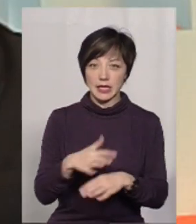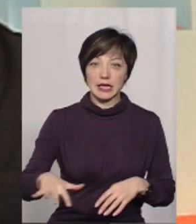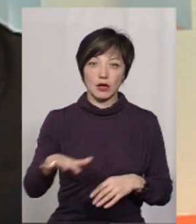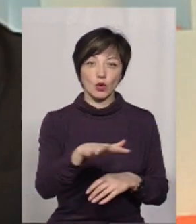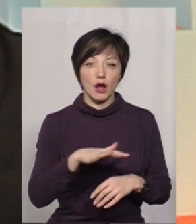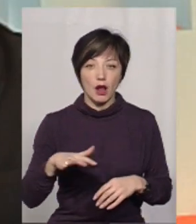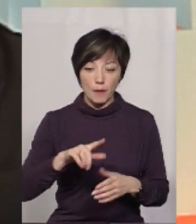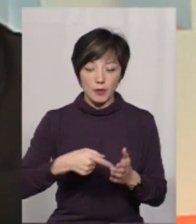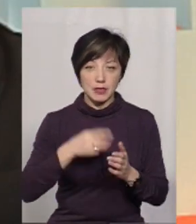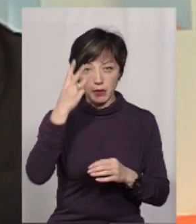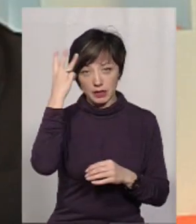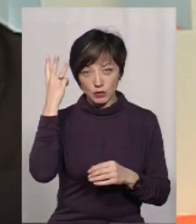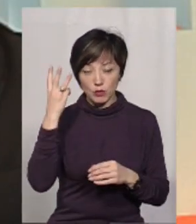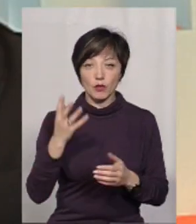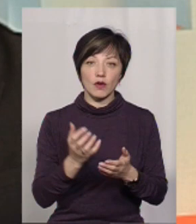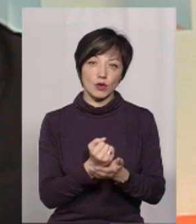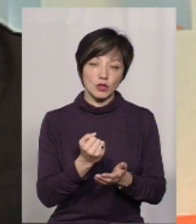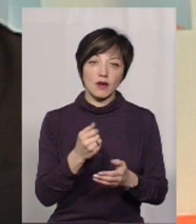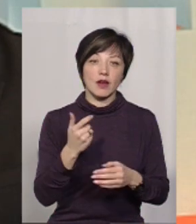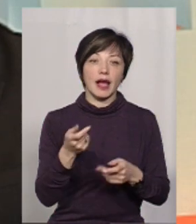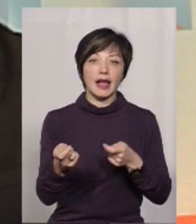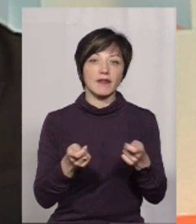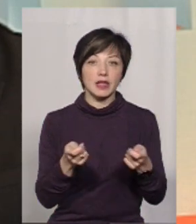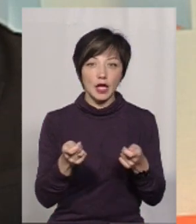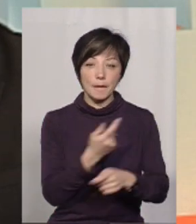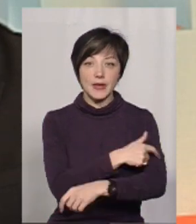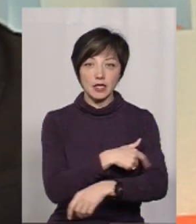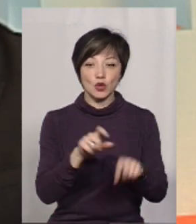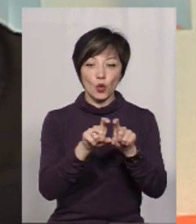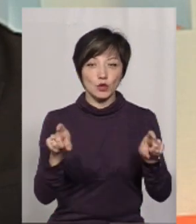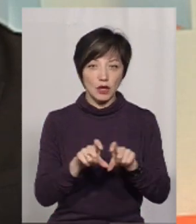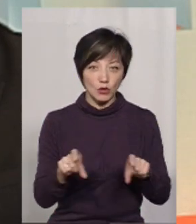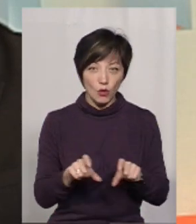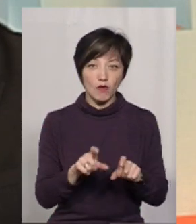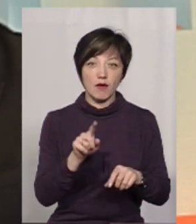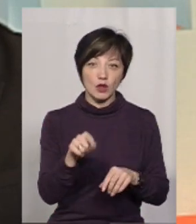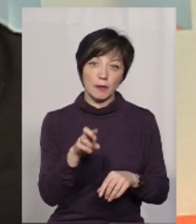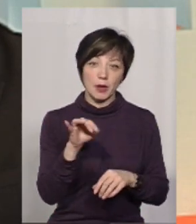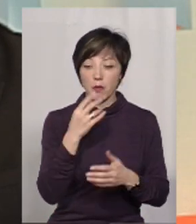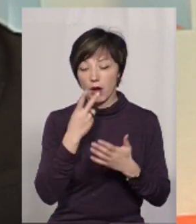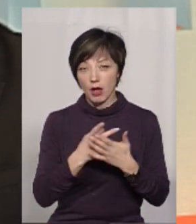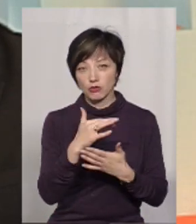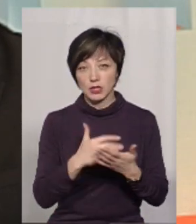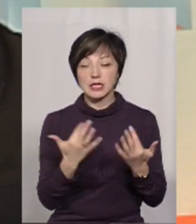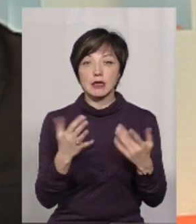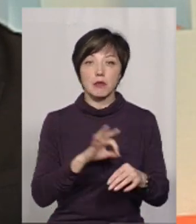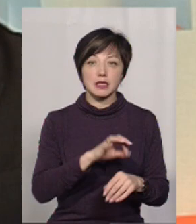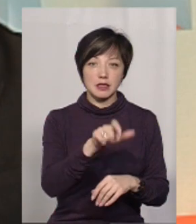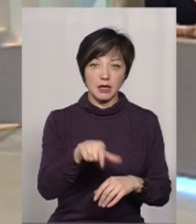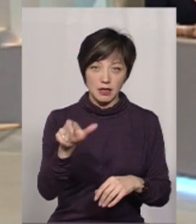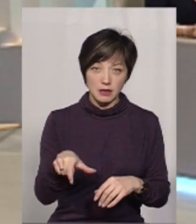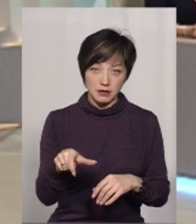територіально по місту Хмельницькому, власне керівники медичних установ, вони б бачили, скільки